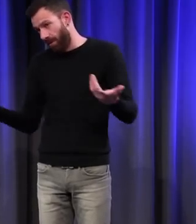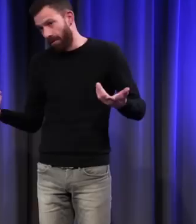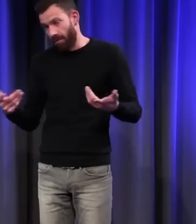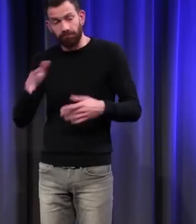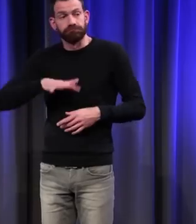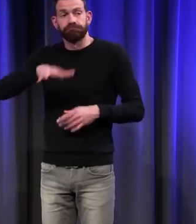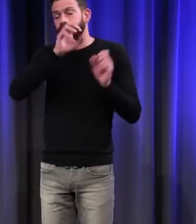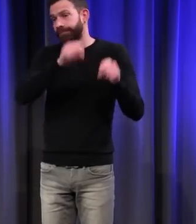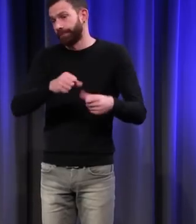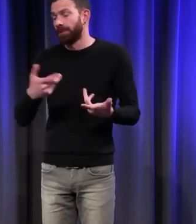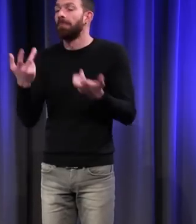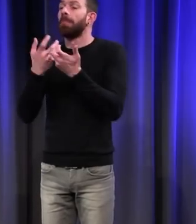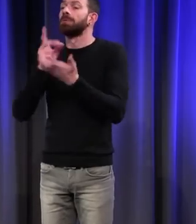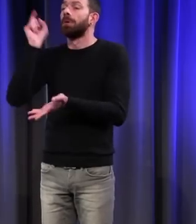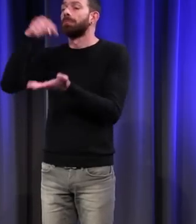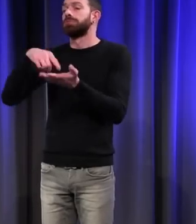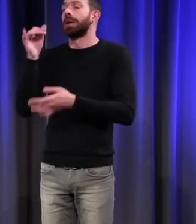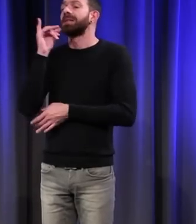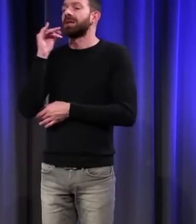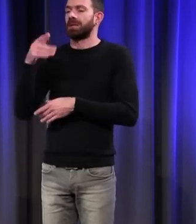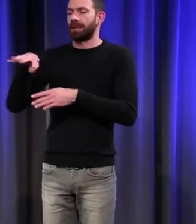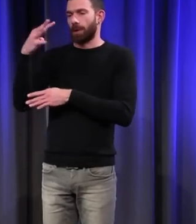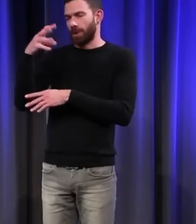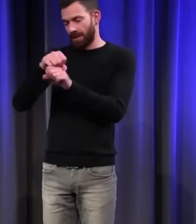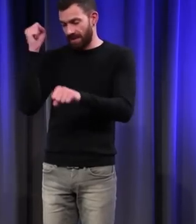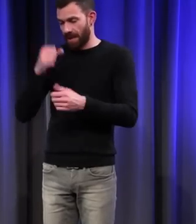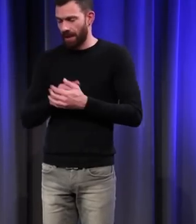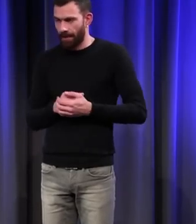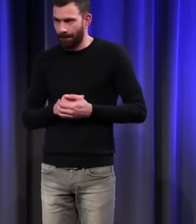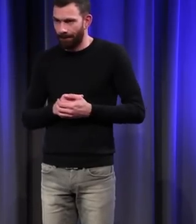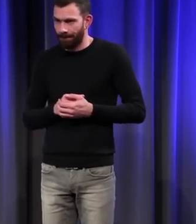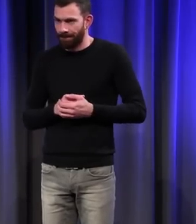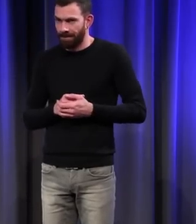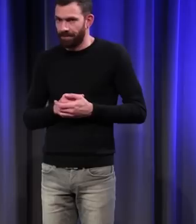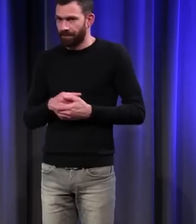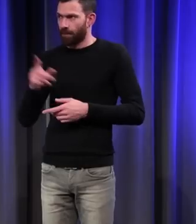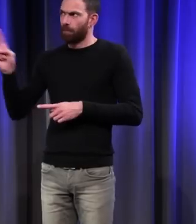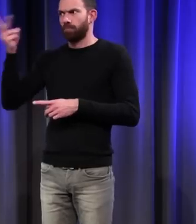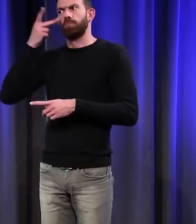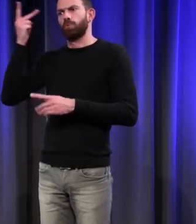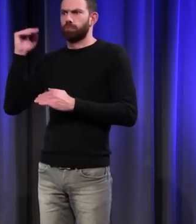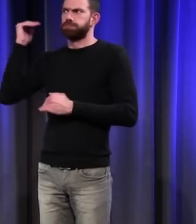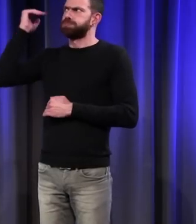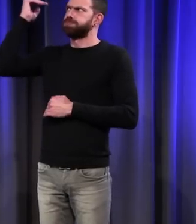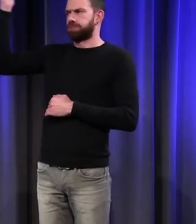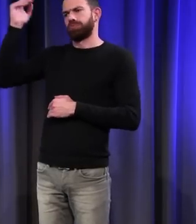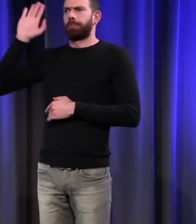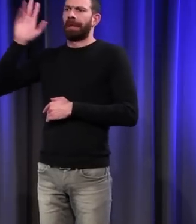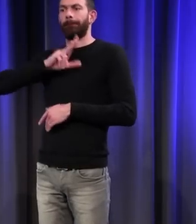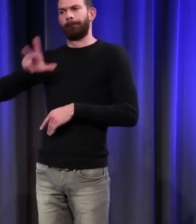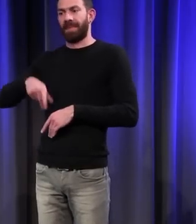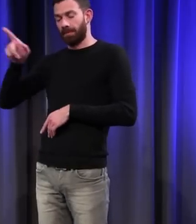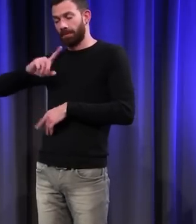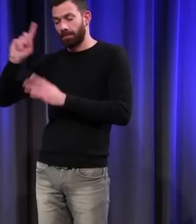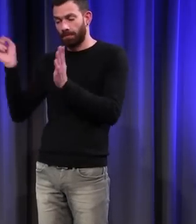Par exemple, en Italie, au XIVe siècle, seule la haute aristocratie et le milieu des princes peuvent porter des